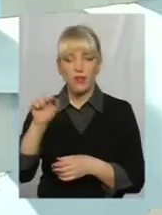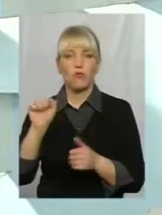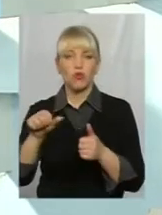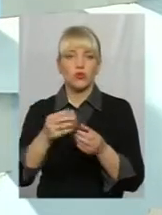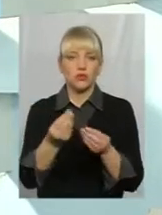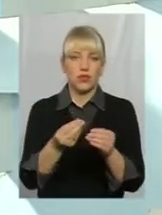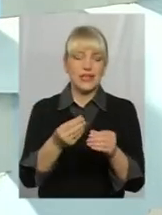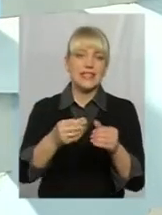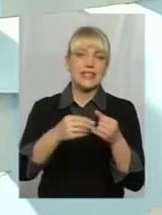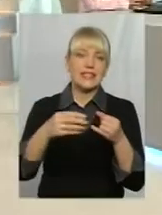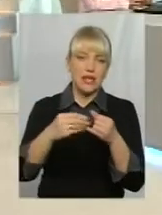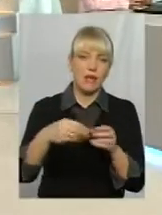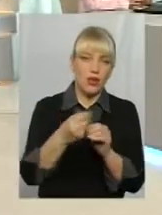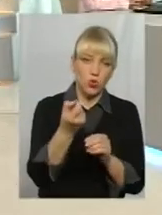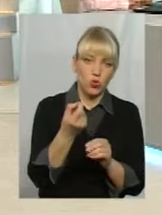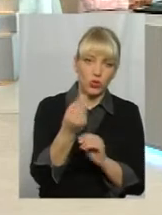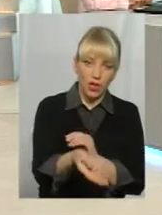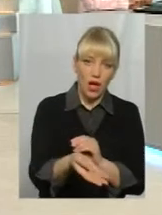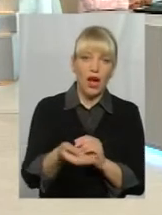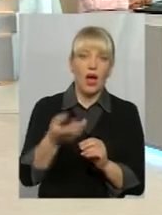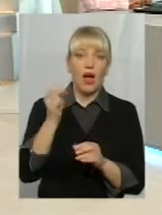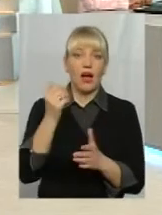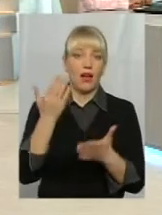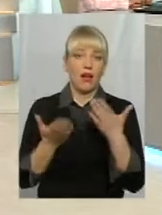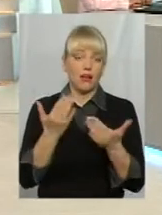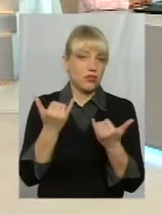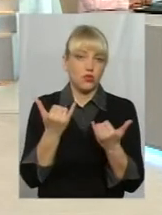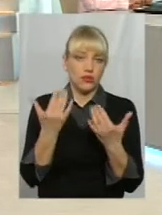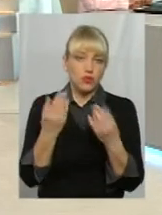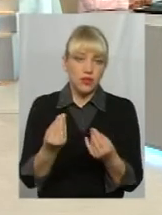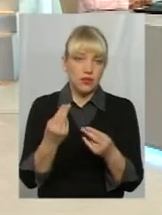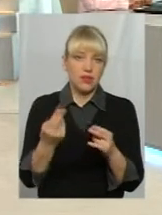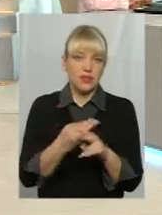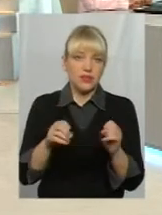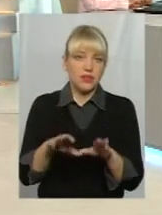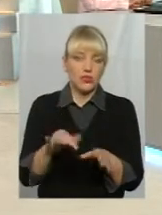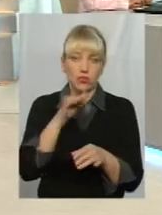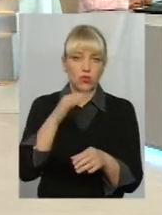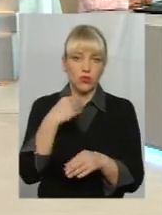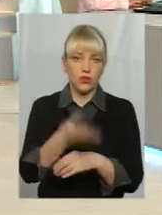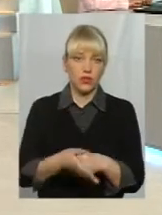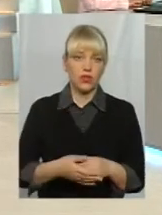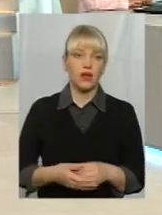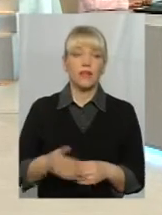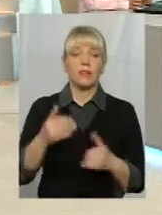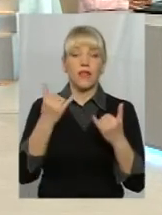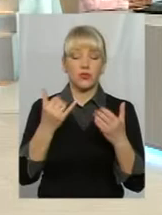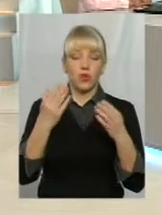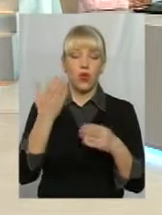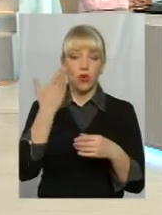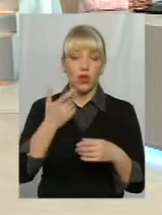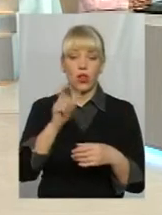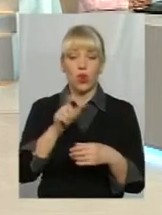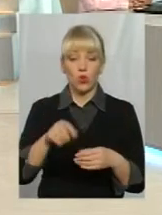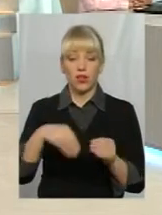це зовсім Саме так. наприклад, на сьогоднішній день, де землі ще не передані, коли люди приносять рішення суда,